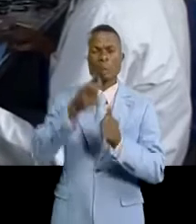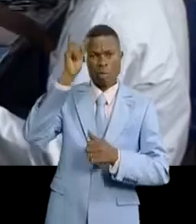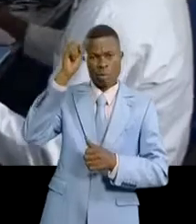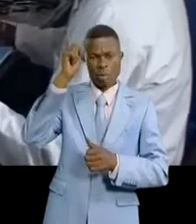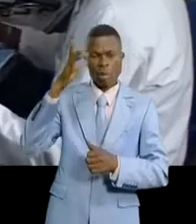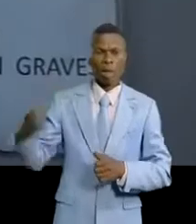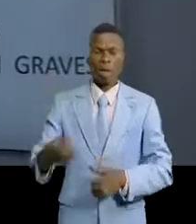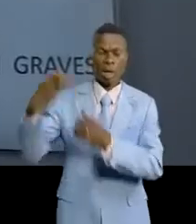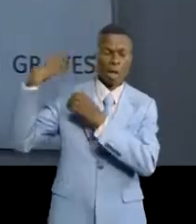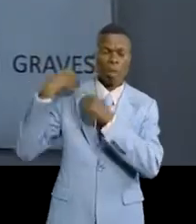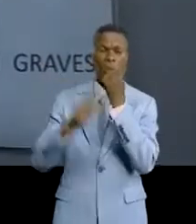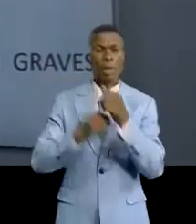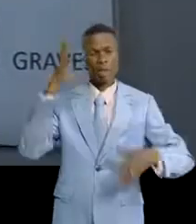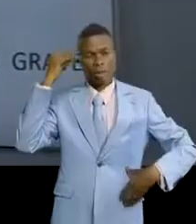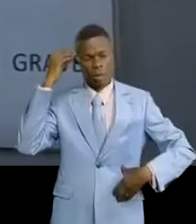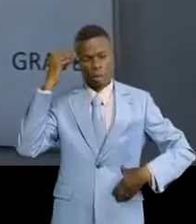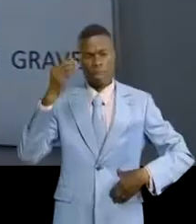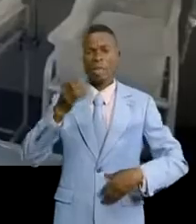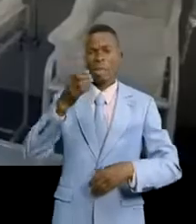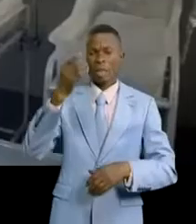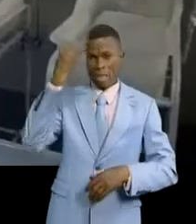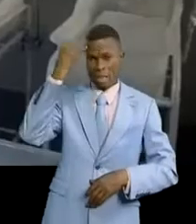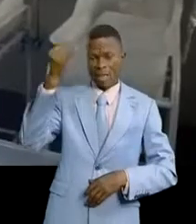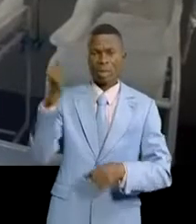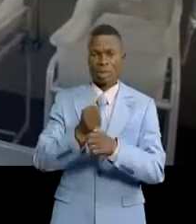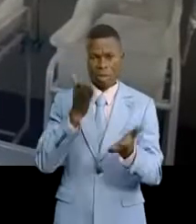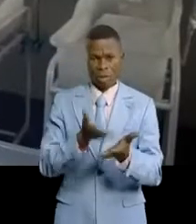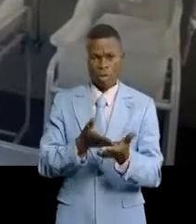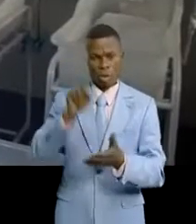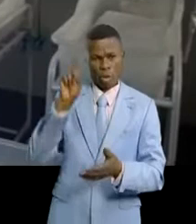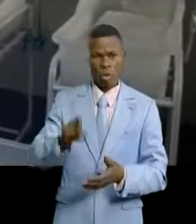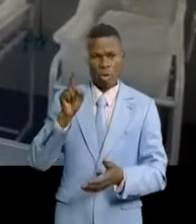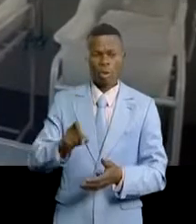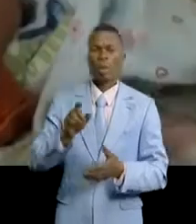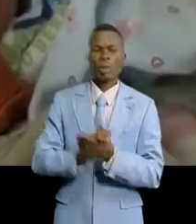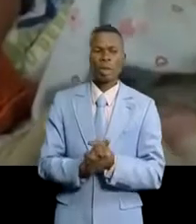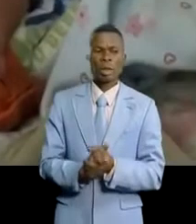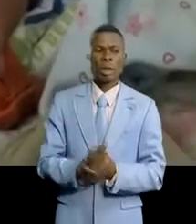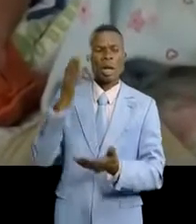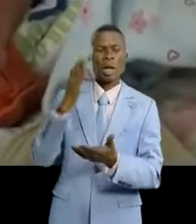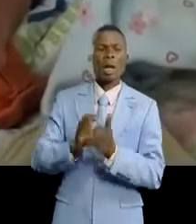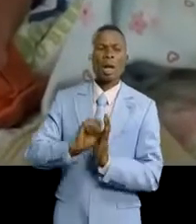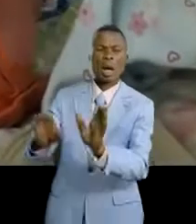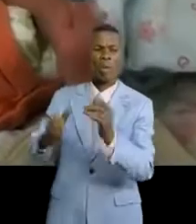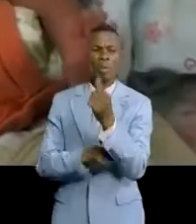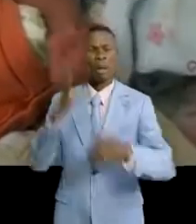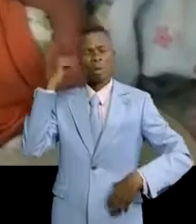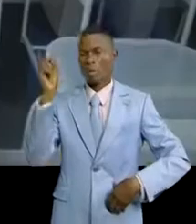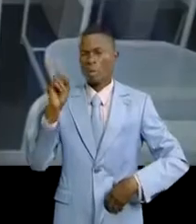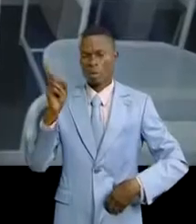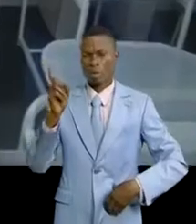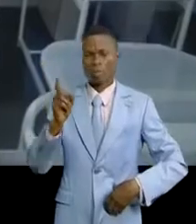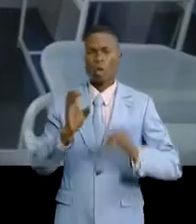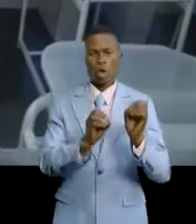prise en charge des malades. La déontologie est catégorique et sur l'obligation de ne pas abandonner les patients, d'où l'exigence d